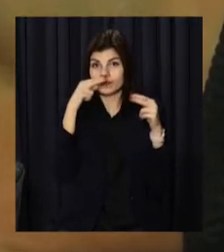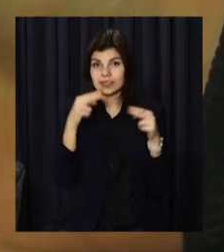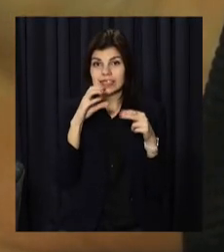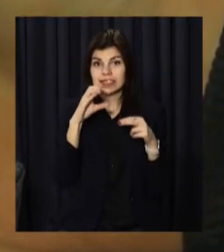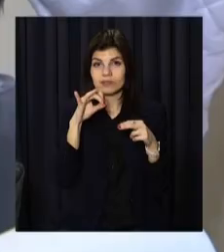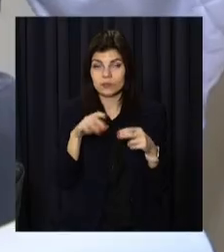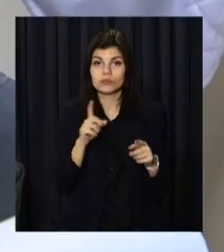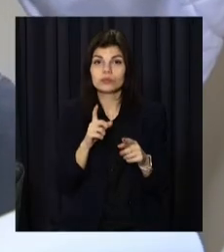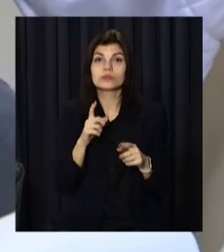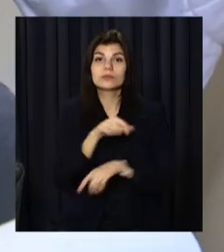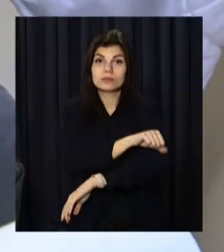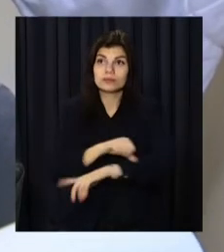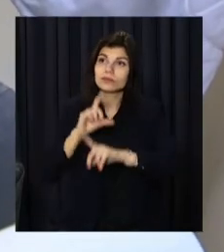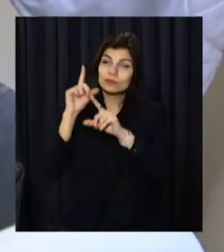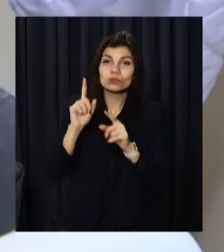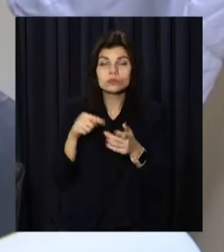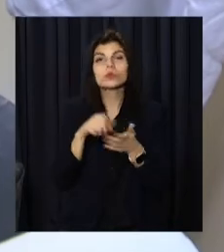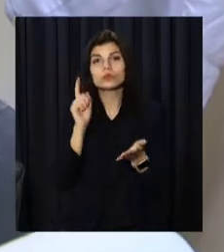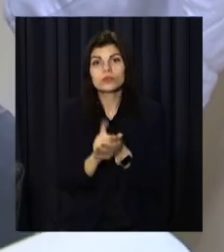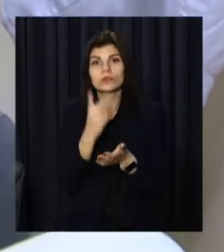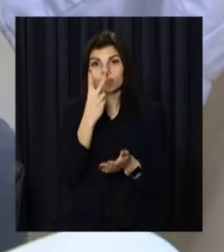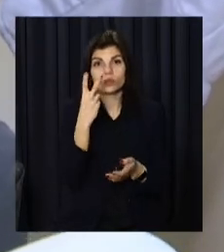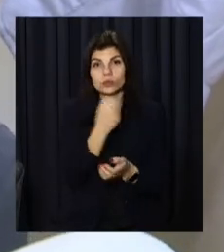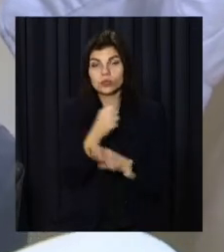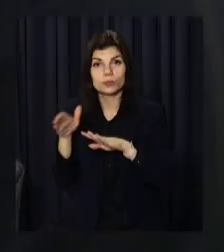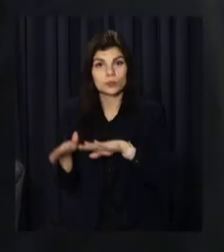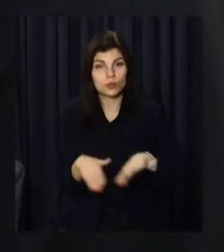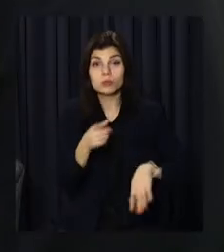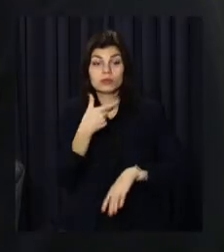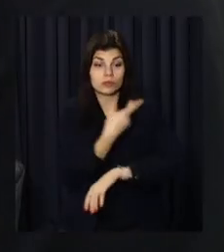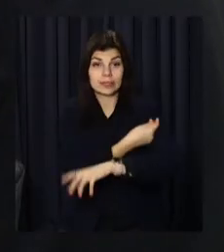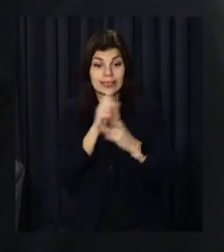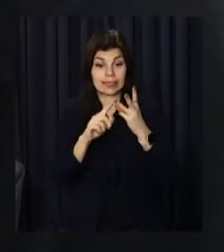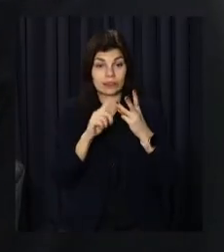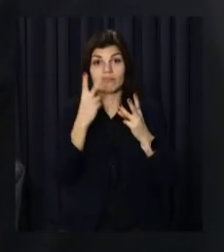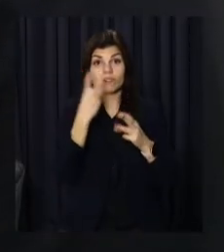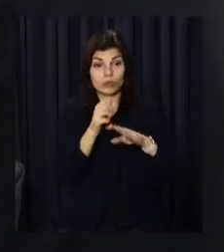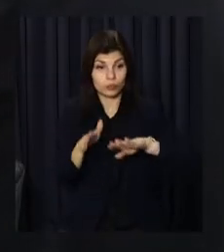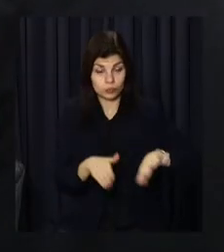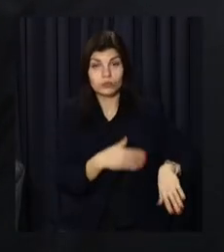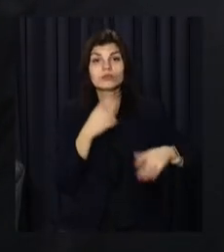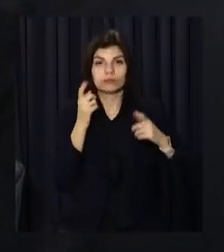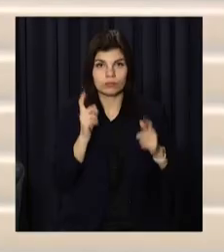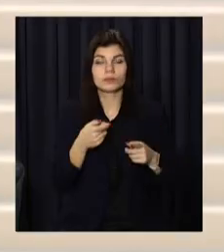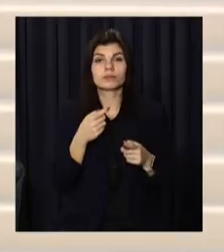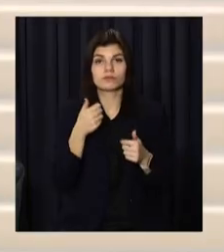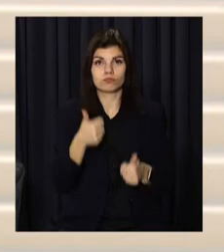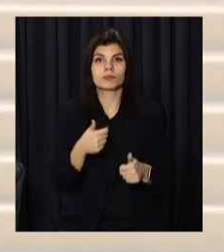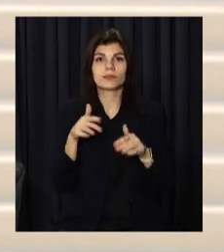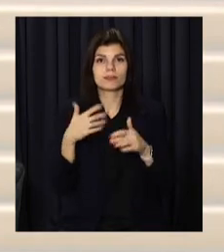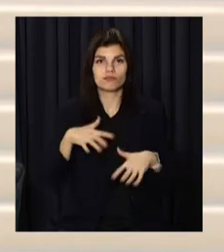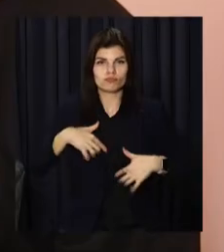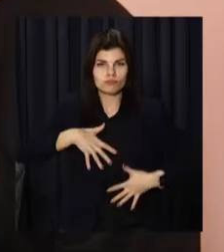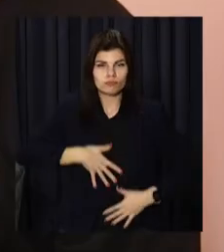чинним для перетину кордону, має пройти два тижні від моменту імунізації, додав міністр. Єдина відмінність – строк дії